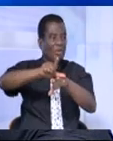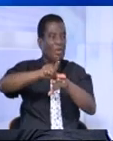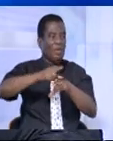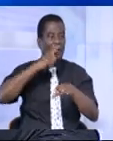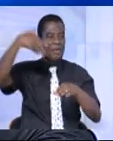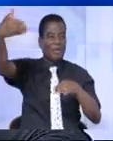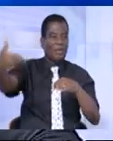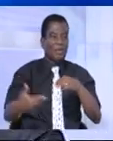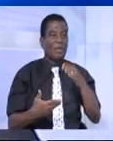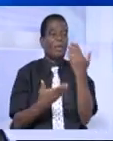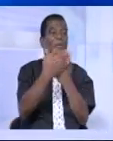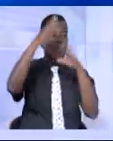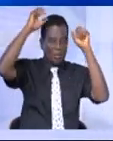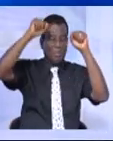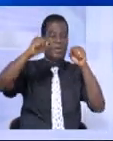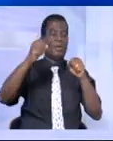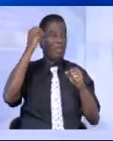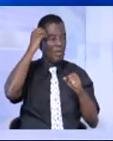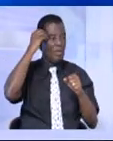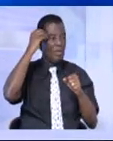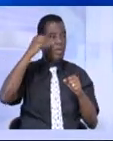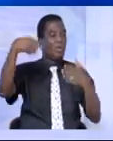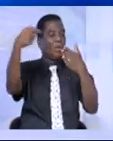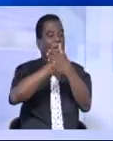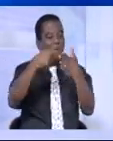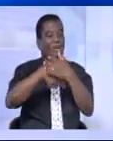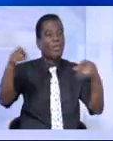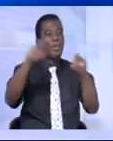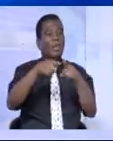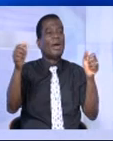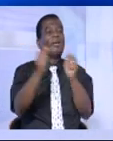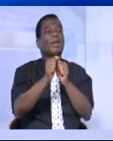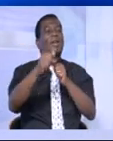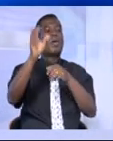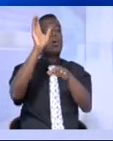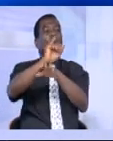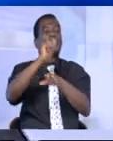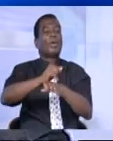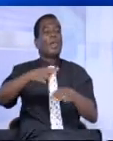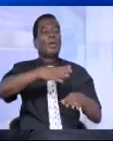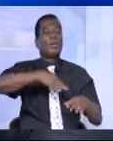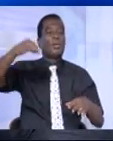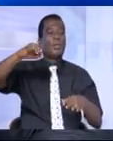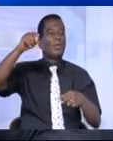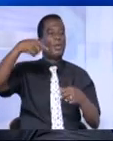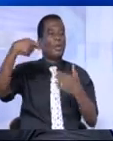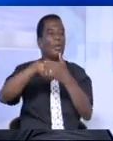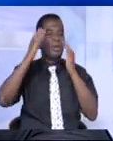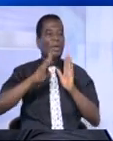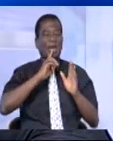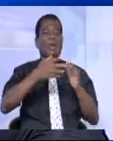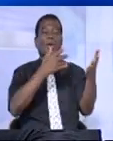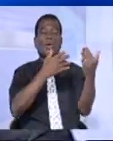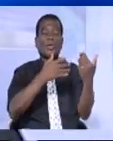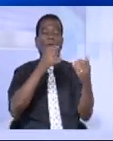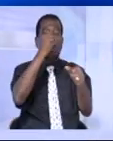sera reçue donc par le président Alassane Ouattara. Le Ghana également, aux côtés de la Côte d'Ivoire. Une délégation ghanienne est aussi attendue à